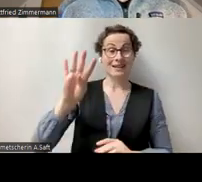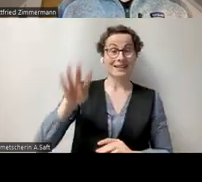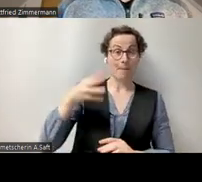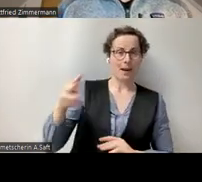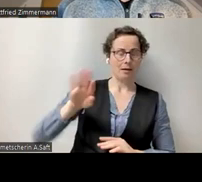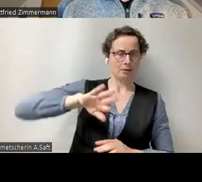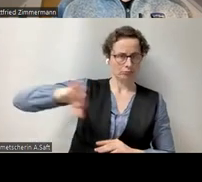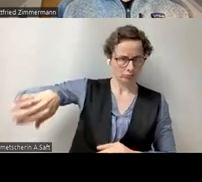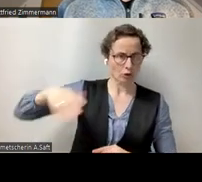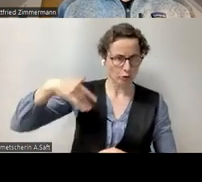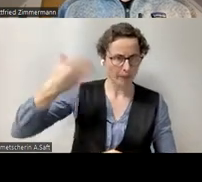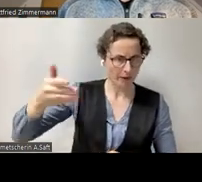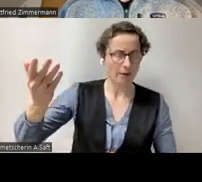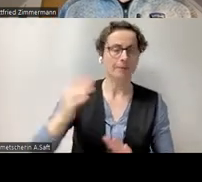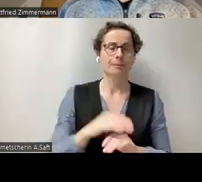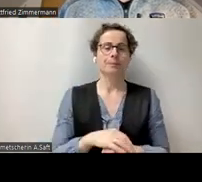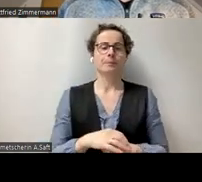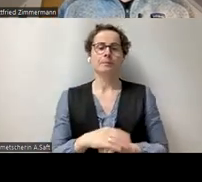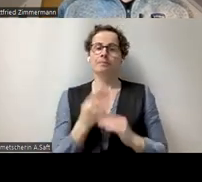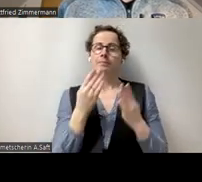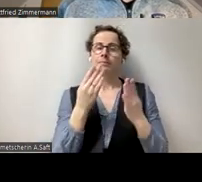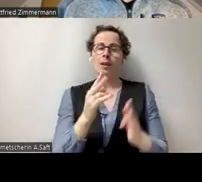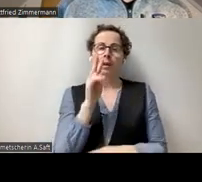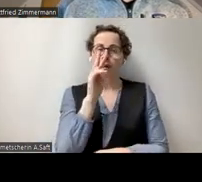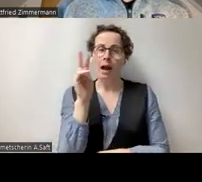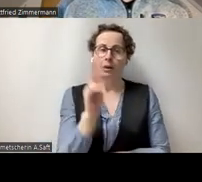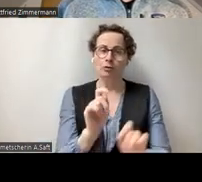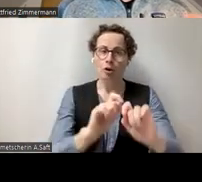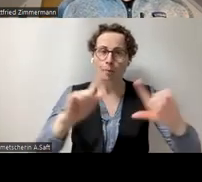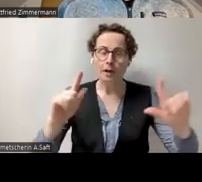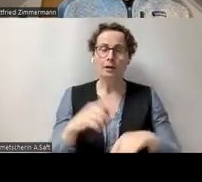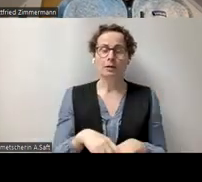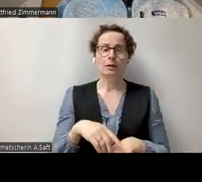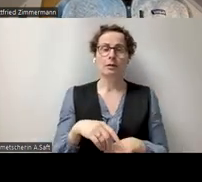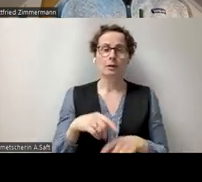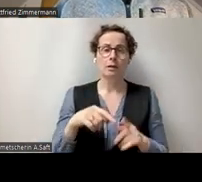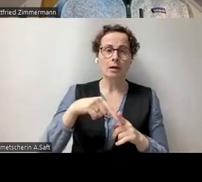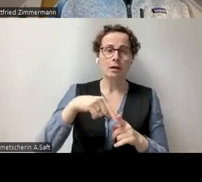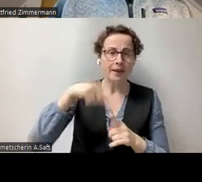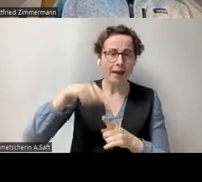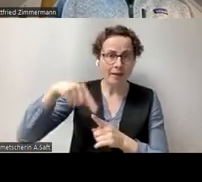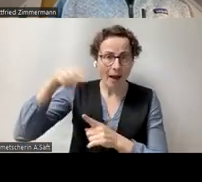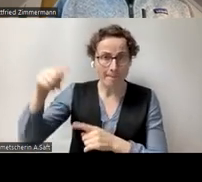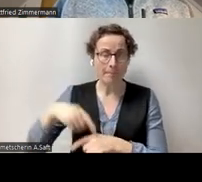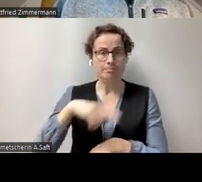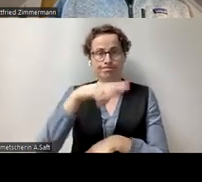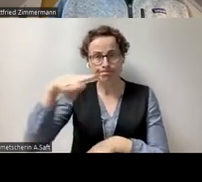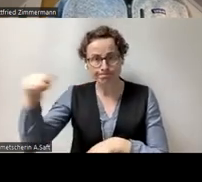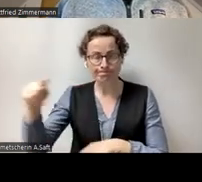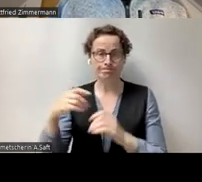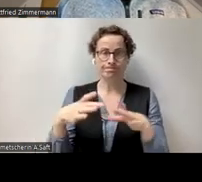Aber jetzt geht es einfach um Schaubilder, Diagramme, die wir erstellen. Und das